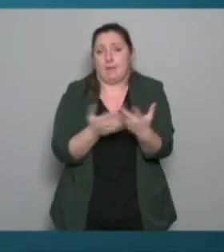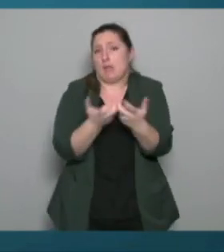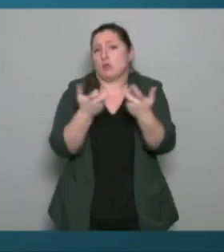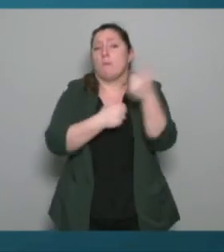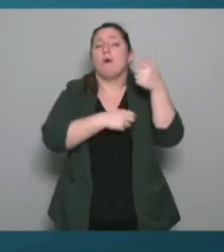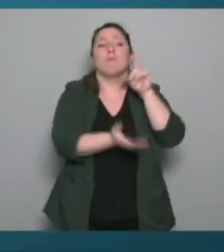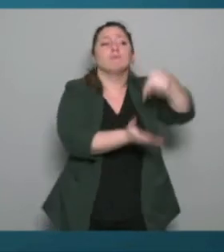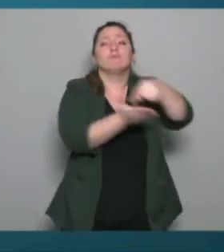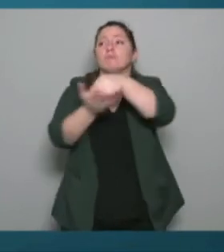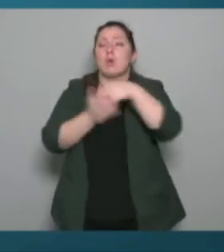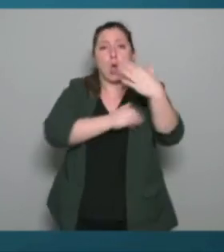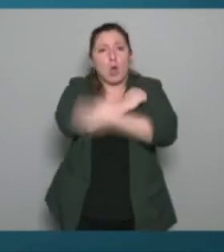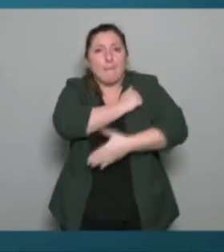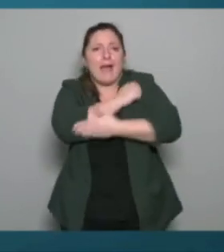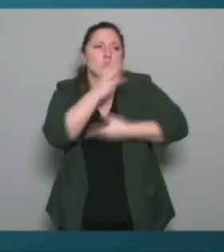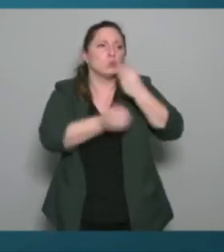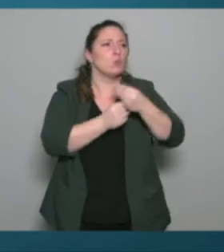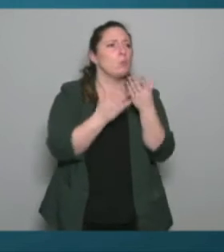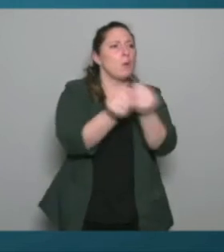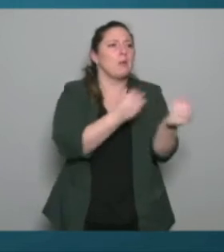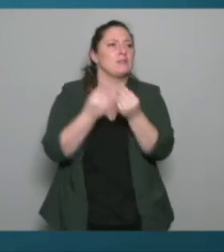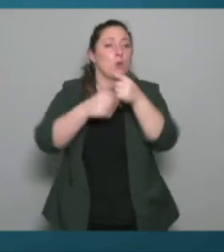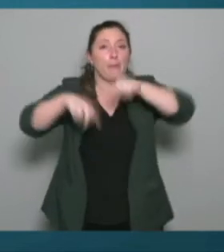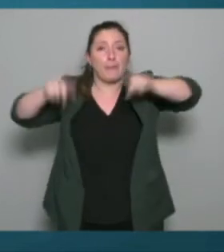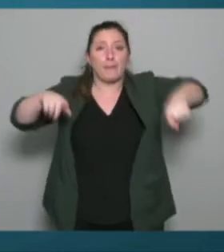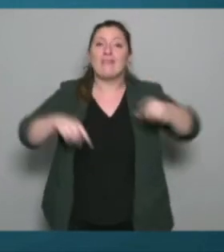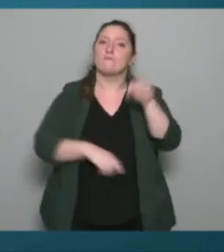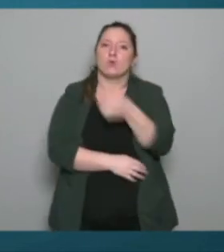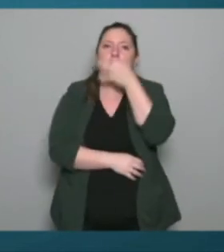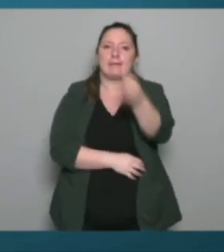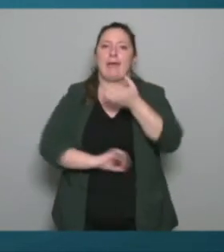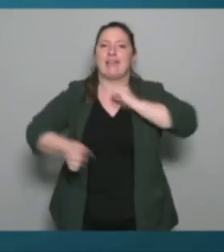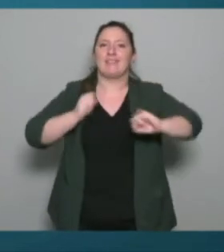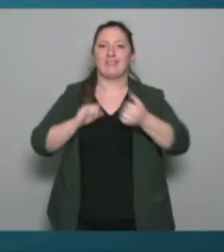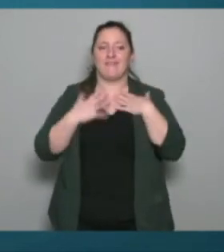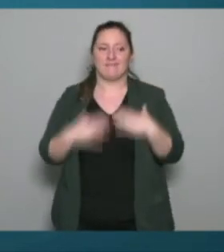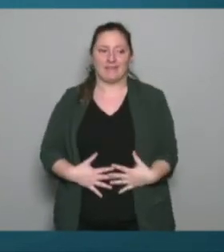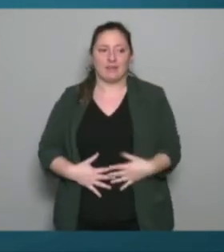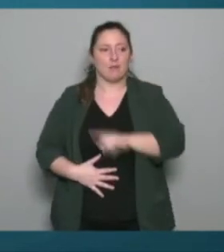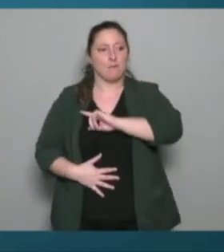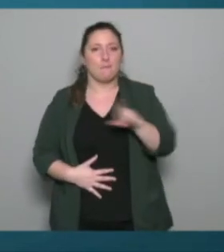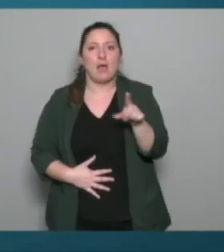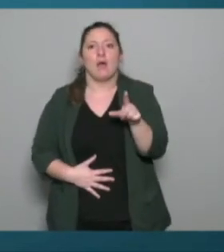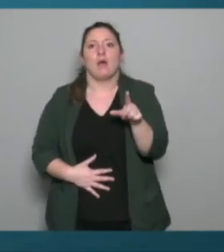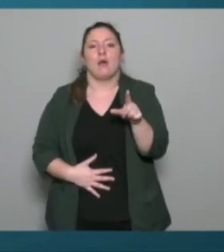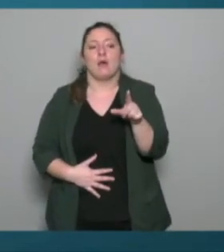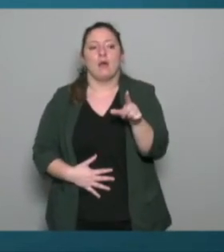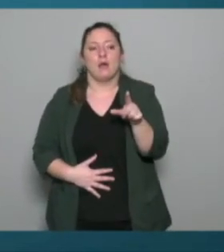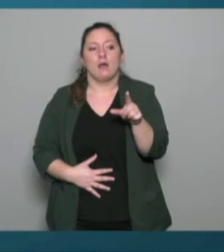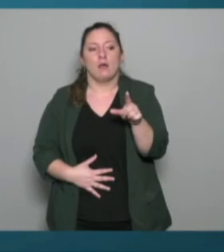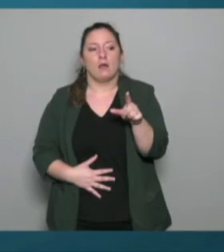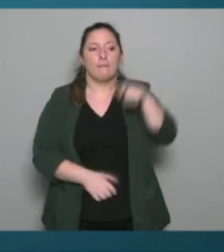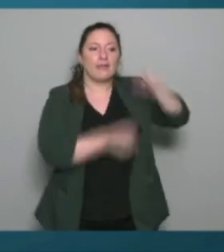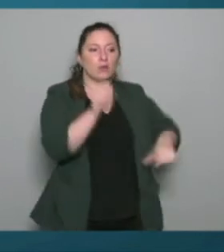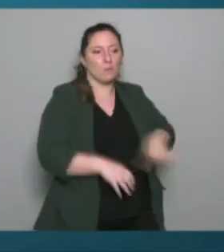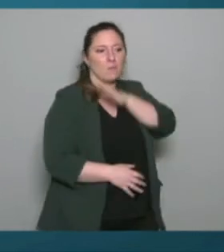il faut parler aussi d'activité physique et ça nos éducateurs nos profs de sport effectivement savent faire